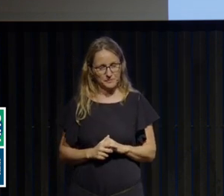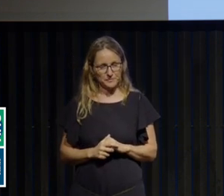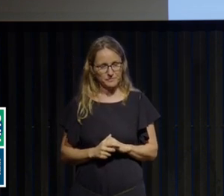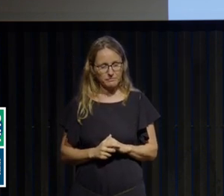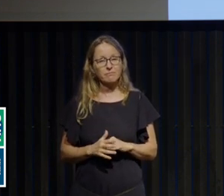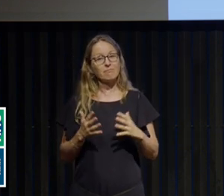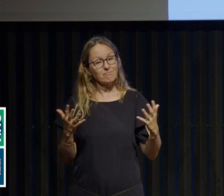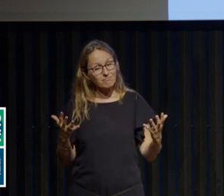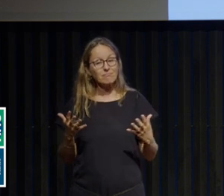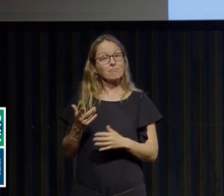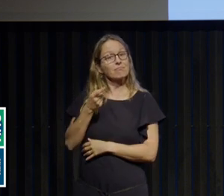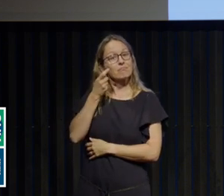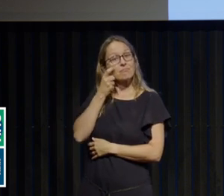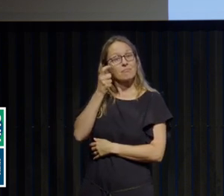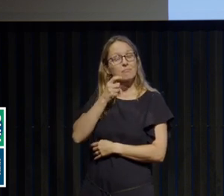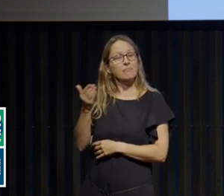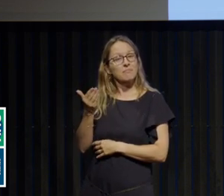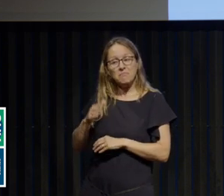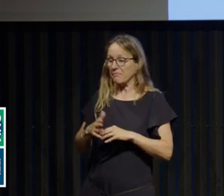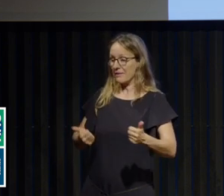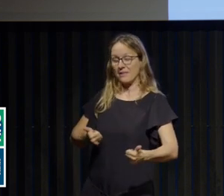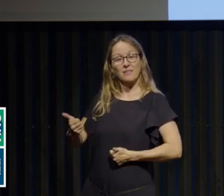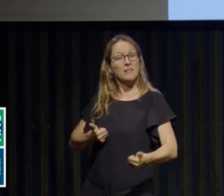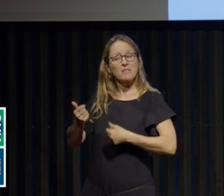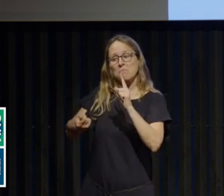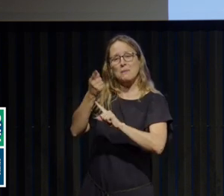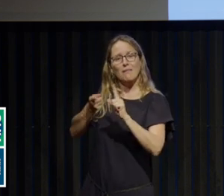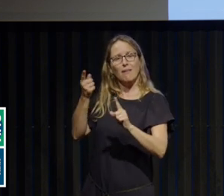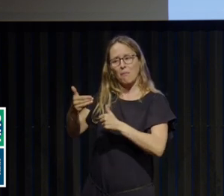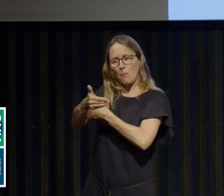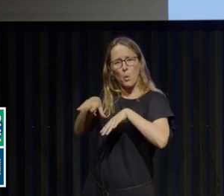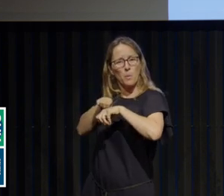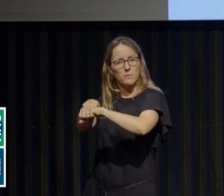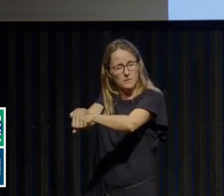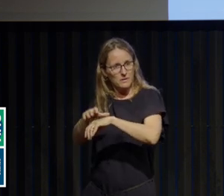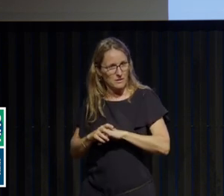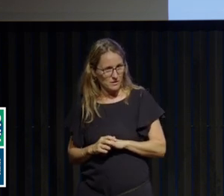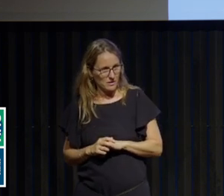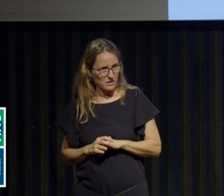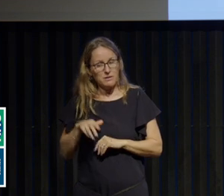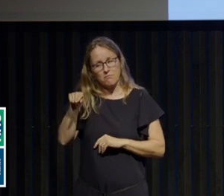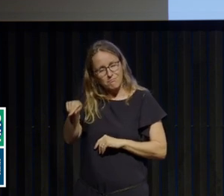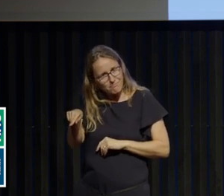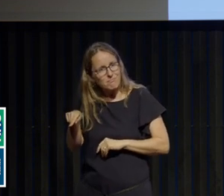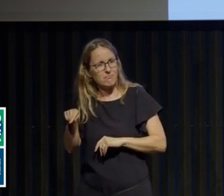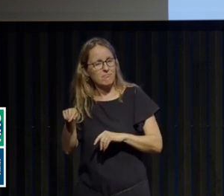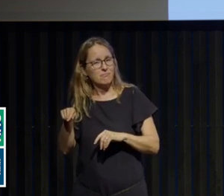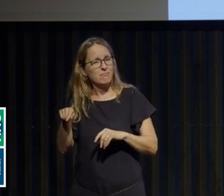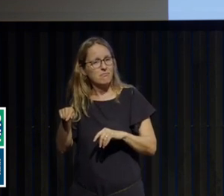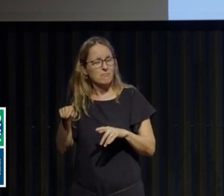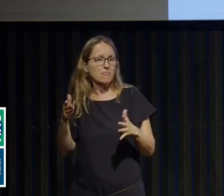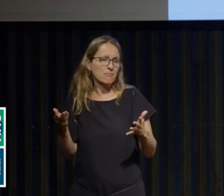la saturation des services spécialisés. Alors, c'est une saturation qui concerne vraiment l'ensemble